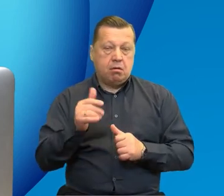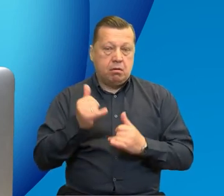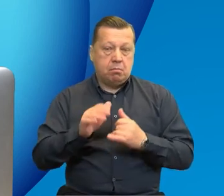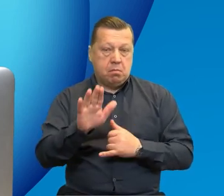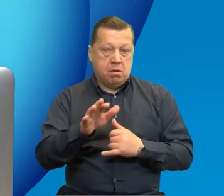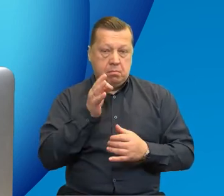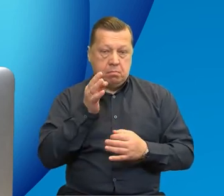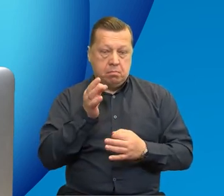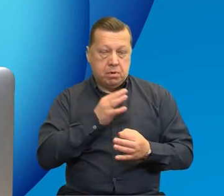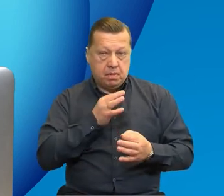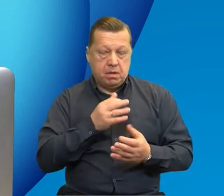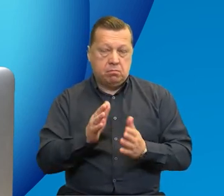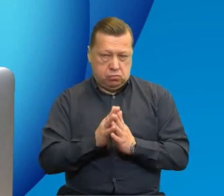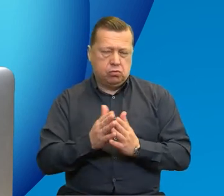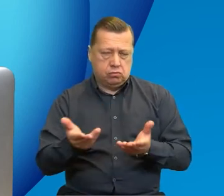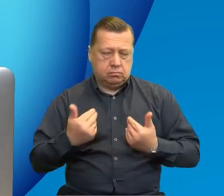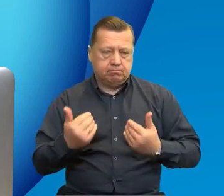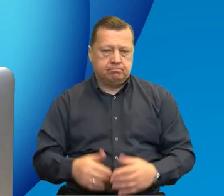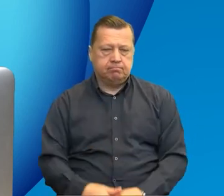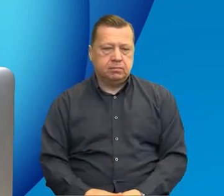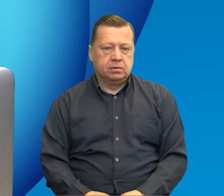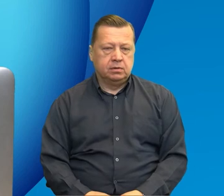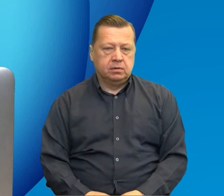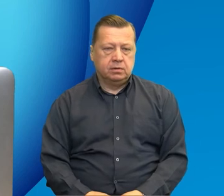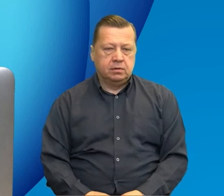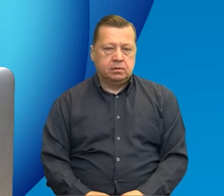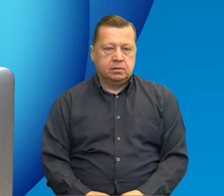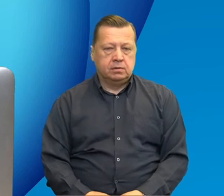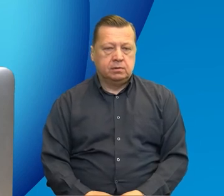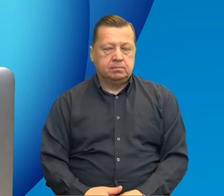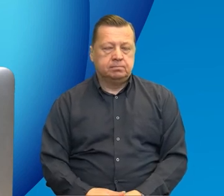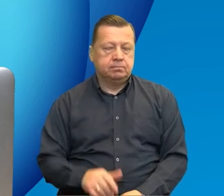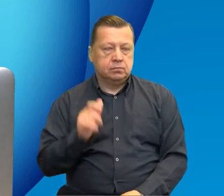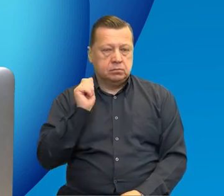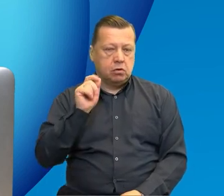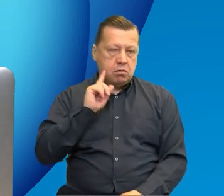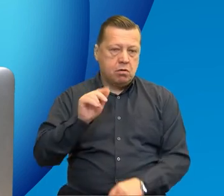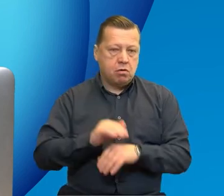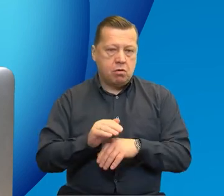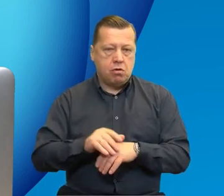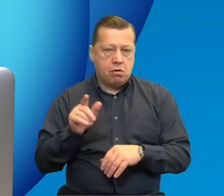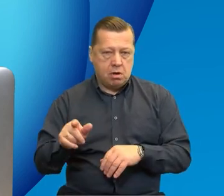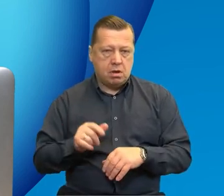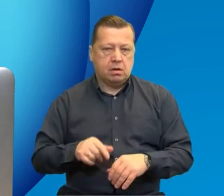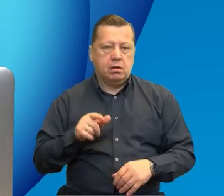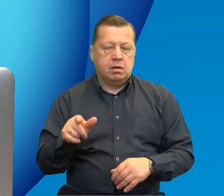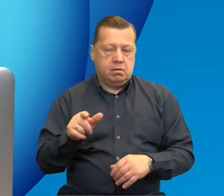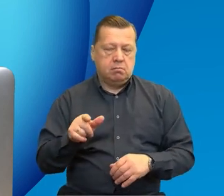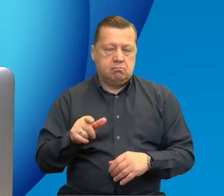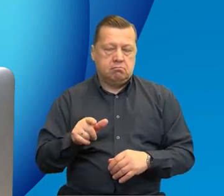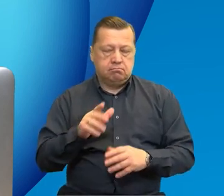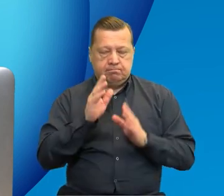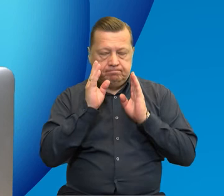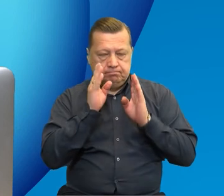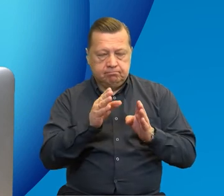Państwa do zadawania pytań. Mamy też kolegów, koleżanki, którzy bezpośrednio zajmują się programami, więc